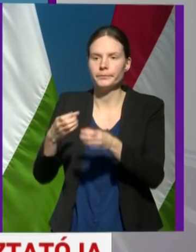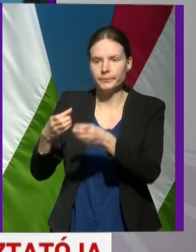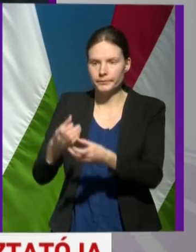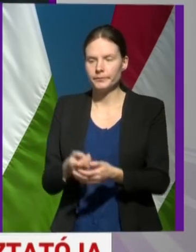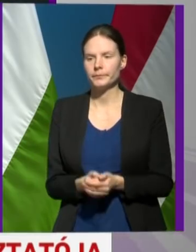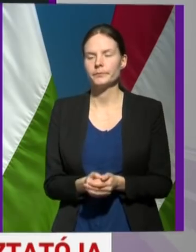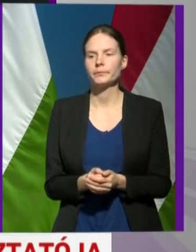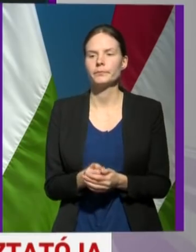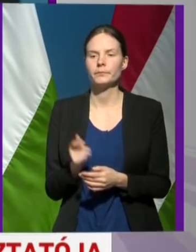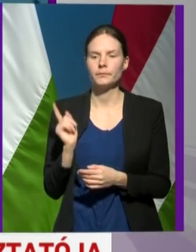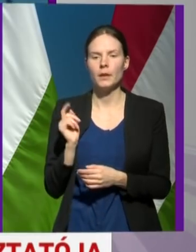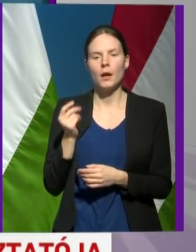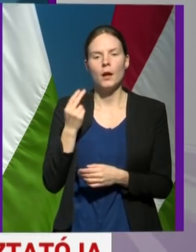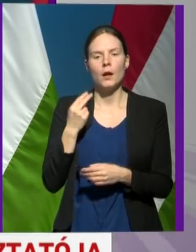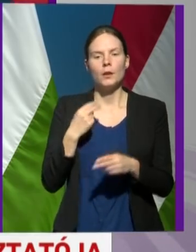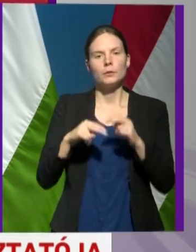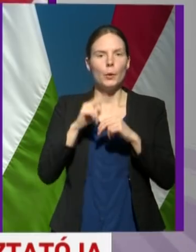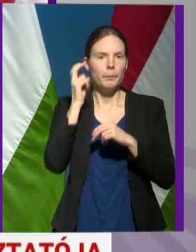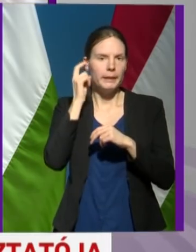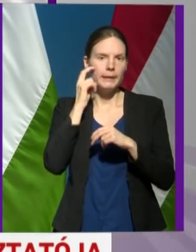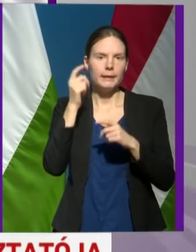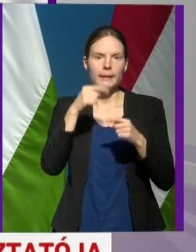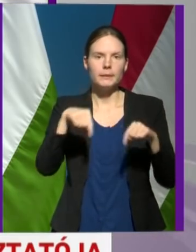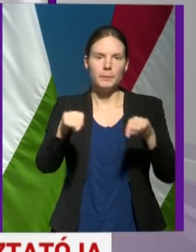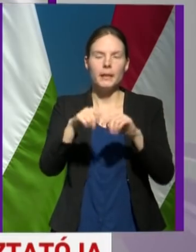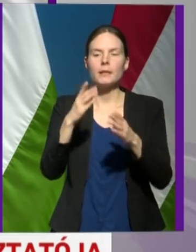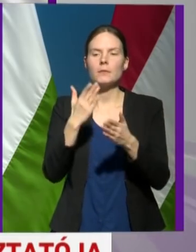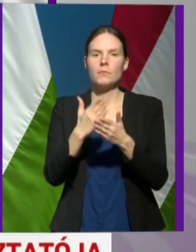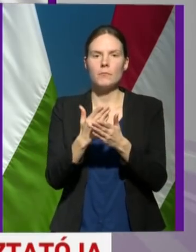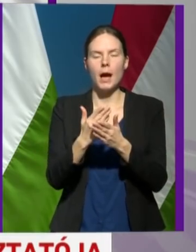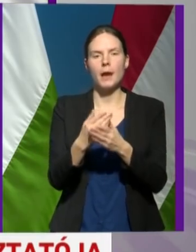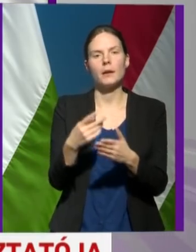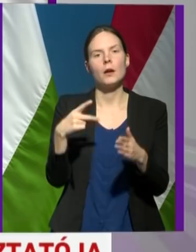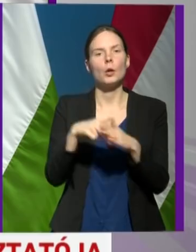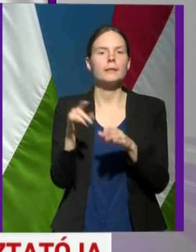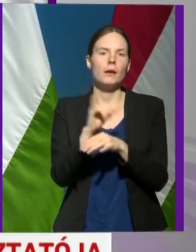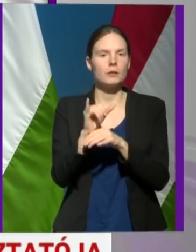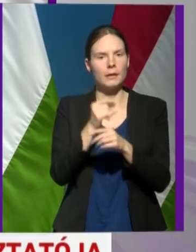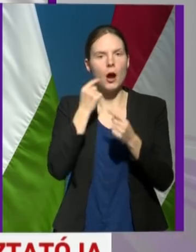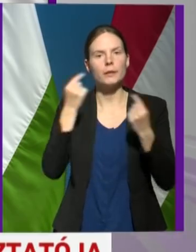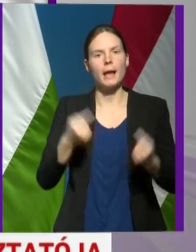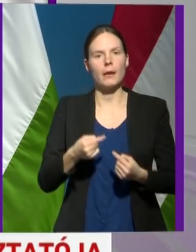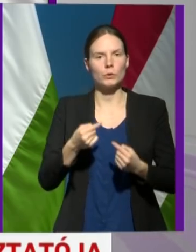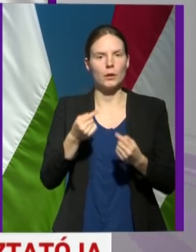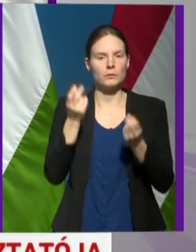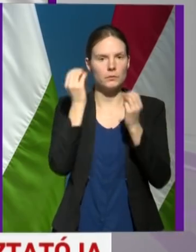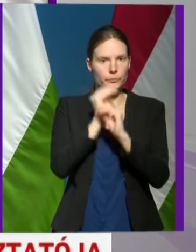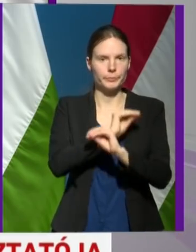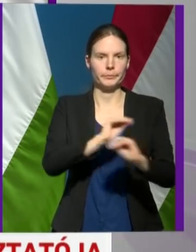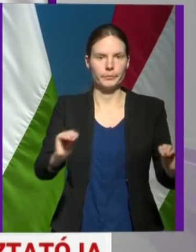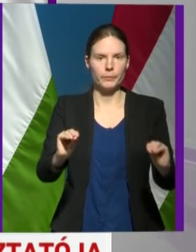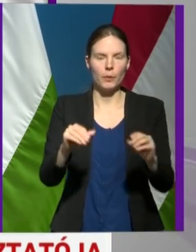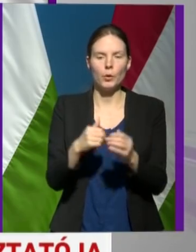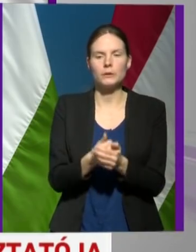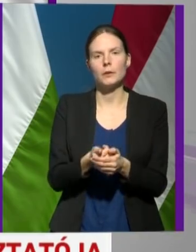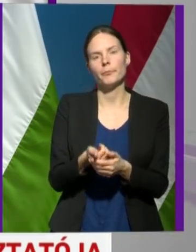Több intézmény kapott már közigazgatási határozatot a Nemzeti Népegészségügyi Központtól,